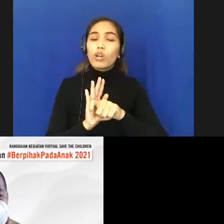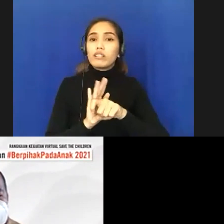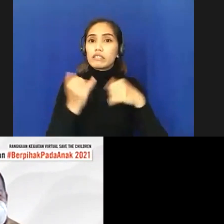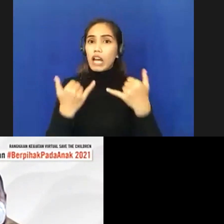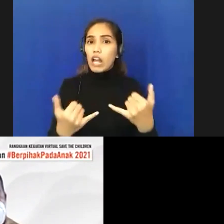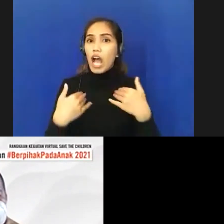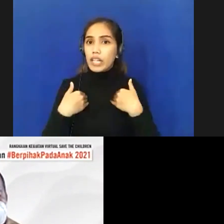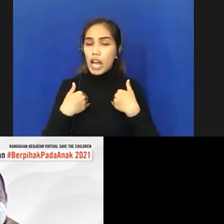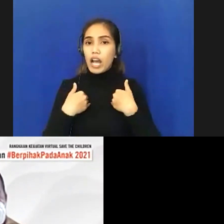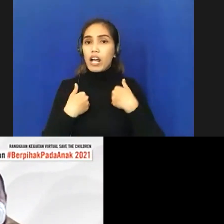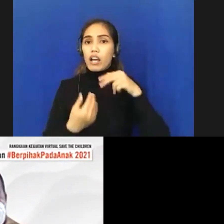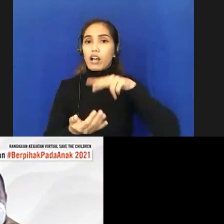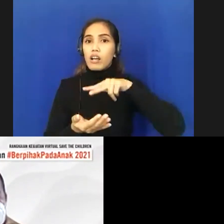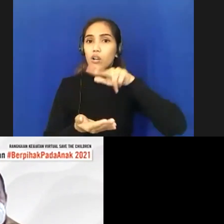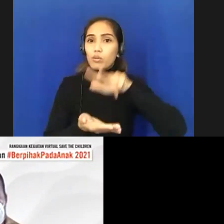ada kebijakan tentang